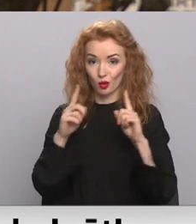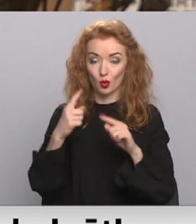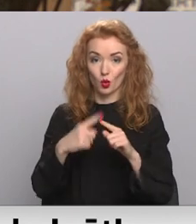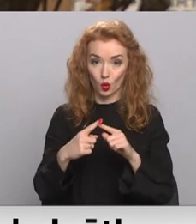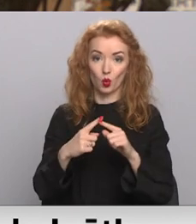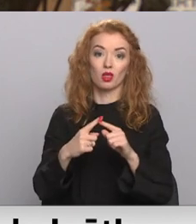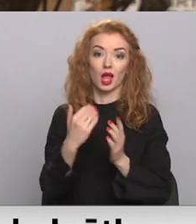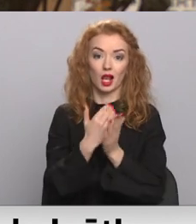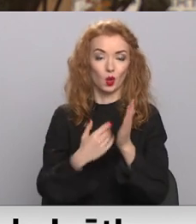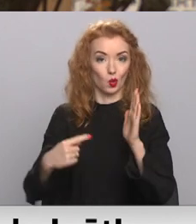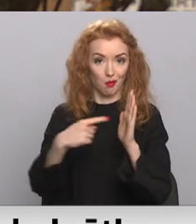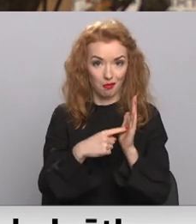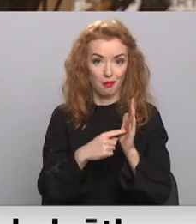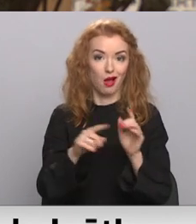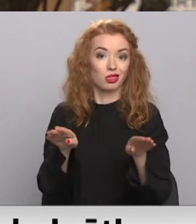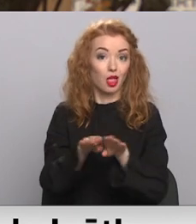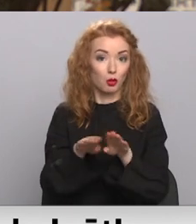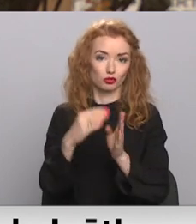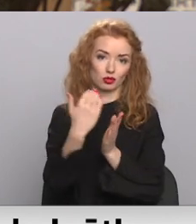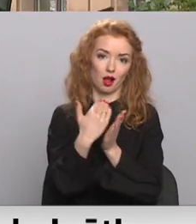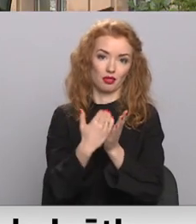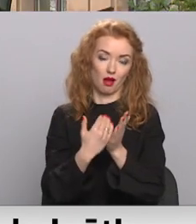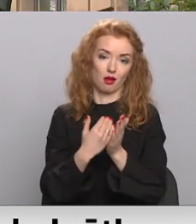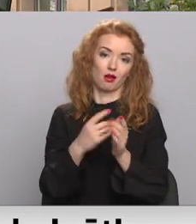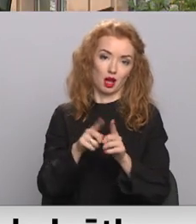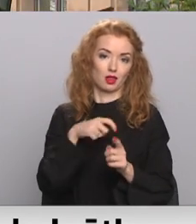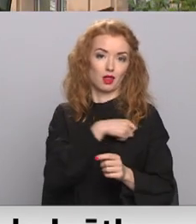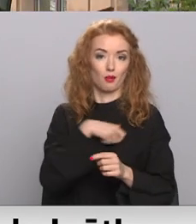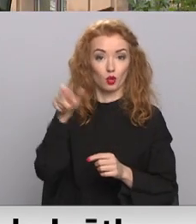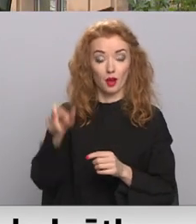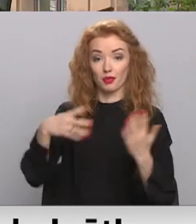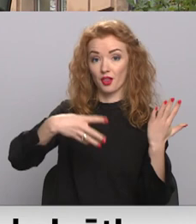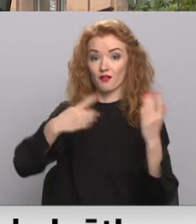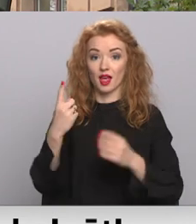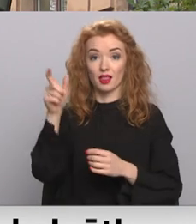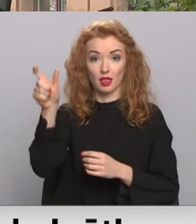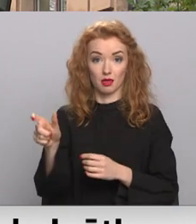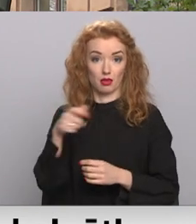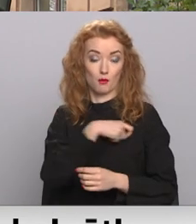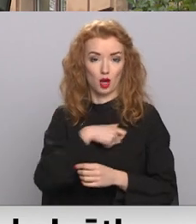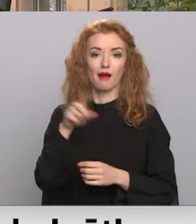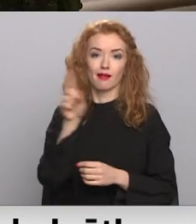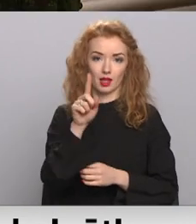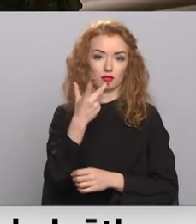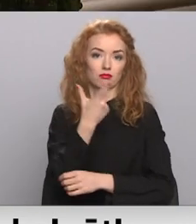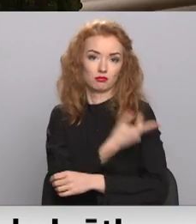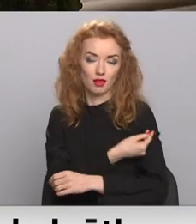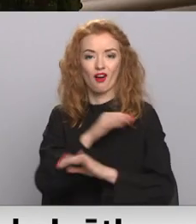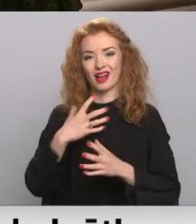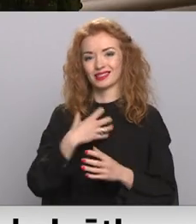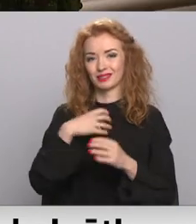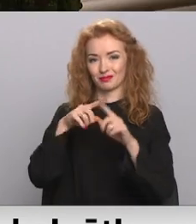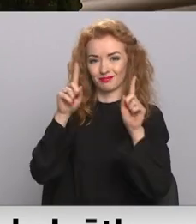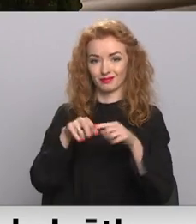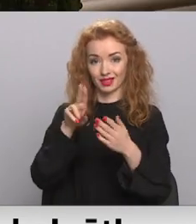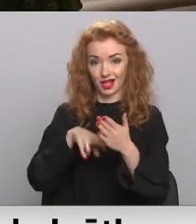arī attiecībā pret sev piemērot tāds pašs standarts un tāds pašs prasības. 91. sājums deputātam ir certifikāts par pārslimošanu vai vakcinēšanos